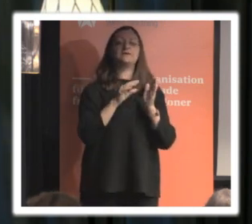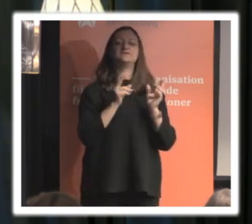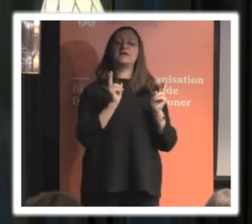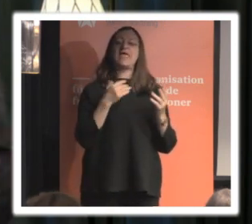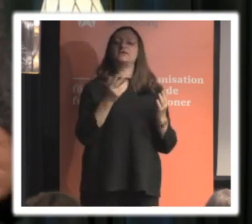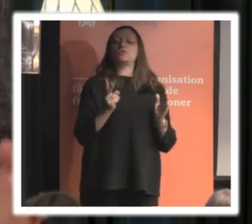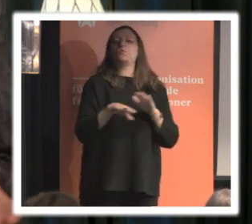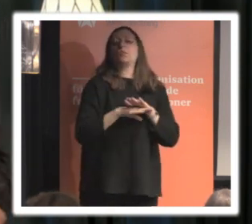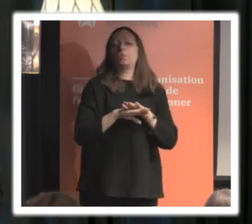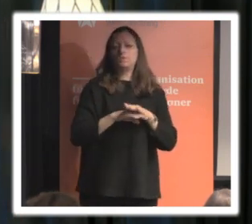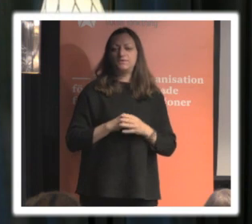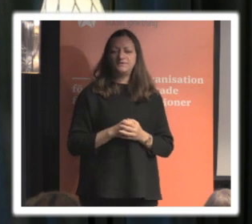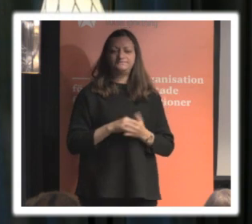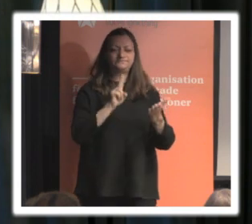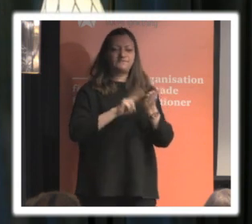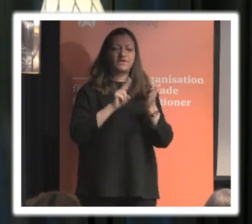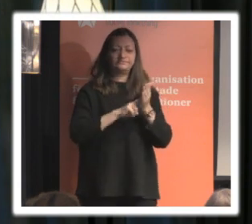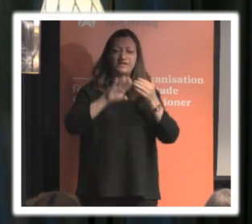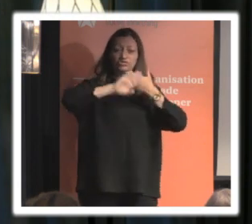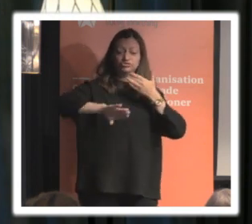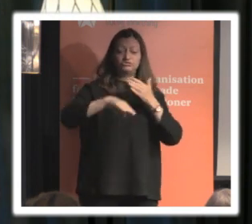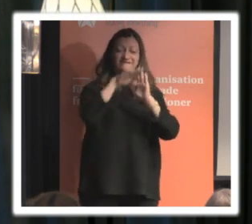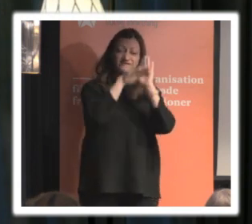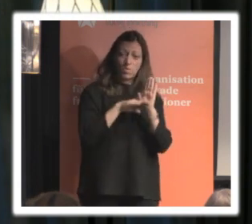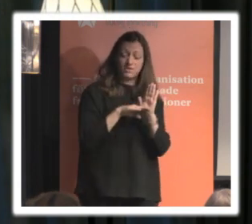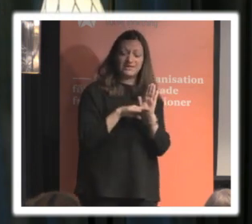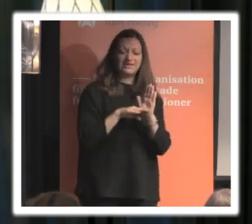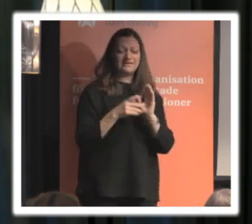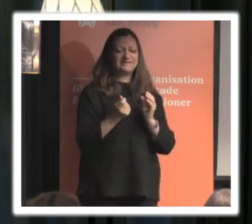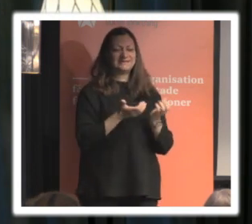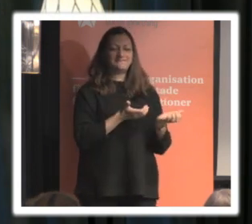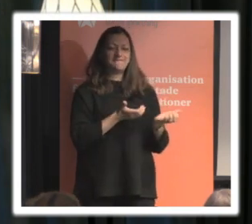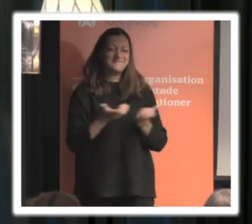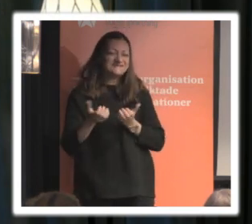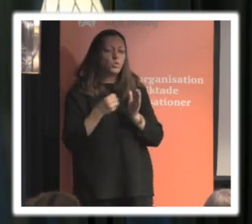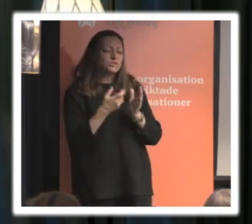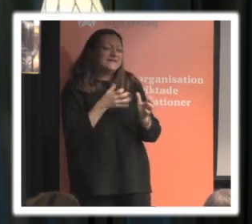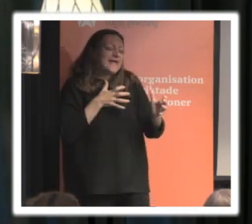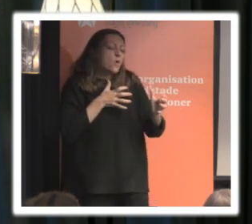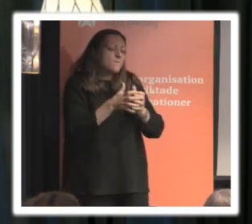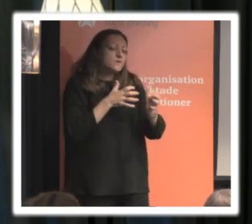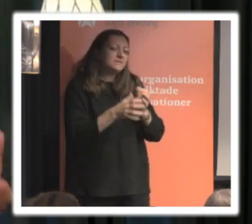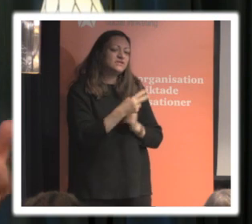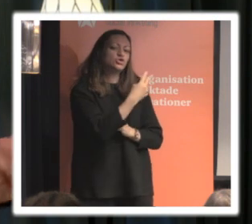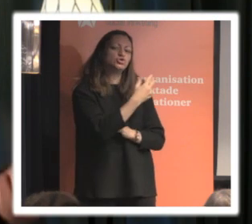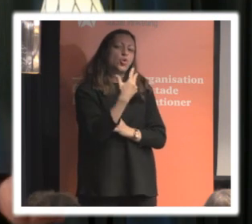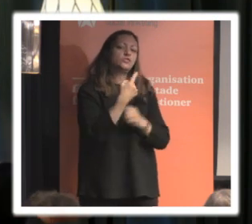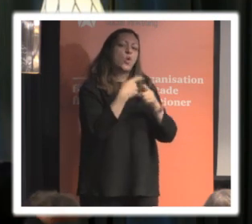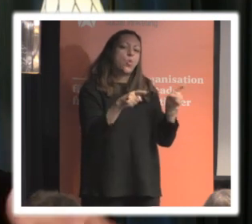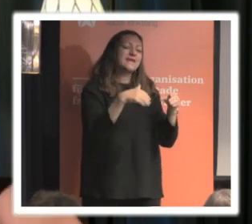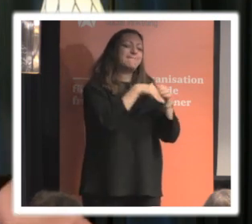Dataskyddsförordningen lider ju i slutändan av den fundamentala bristen att det är en kompromissprodukt mellan 28 olika medlemsstater och